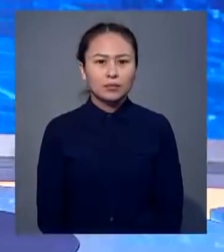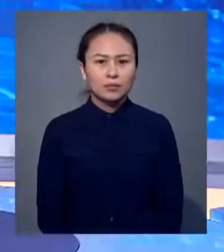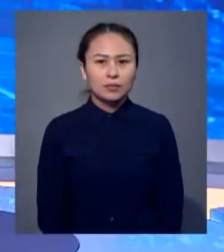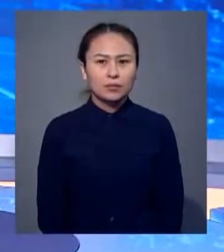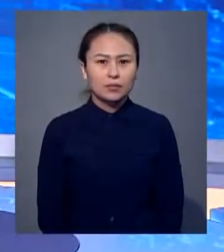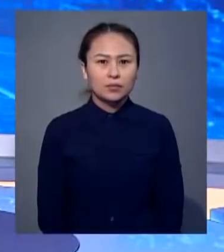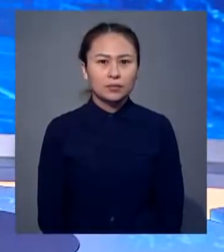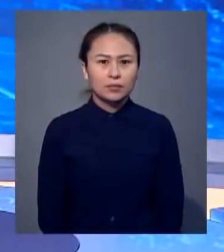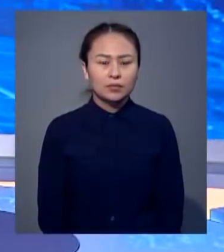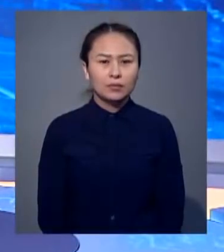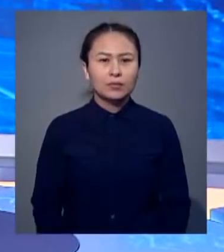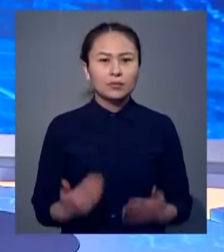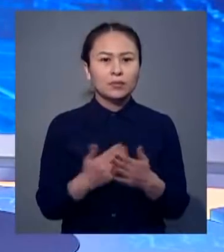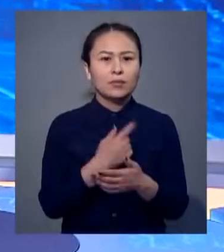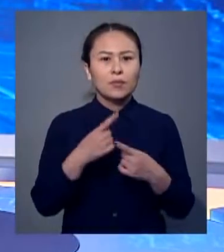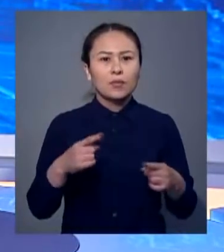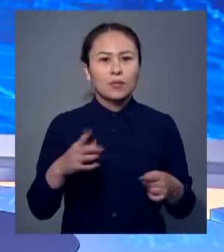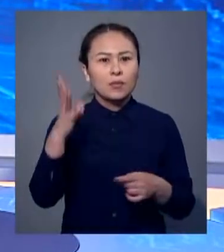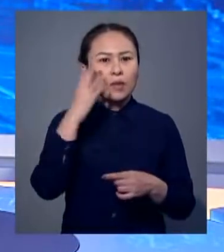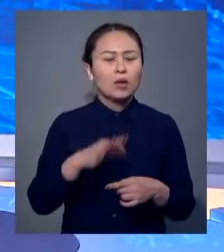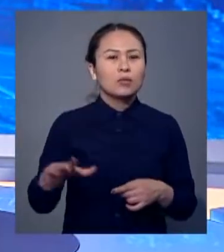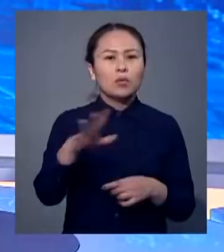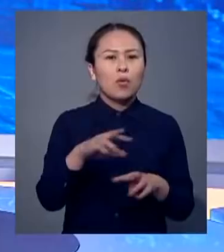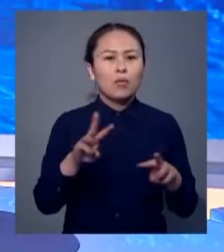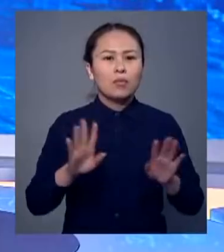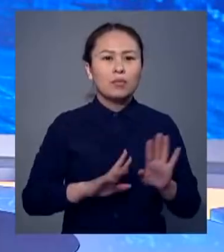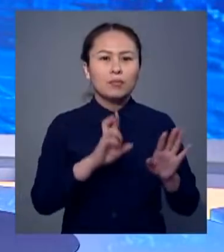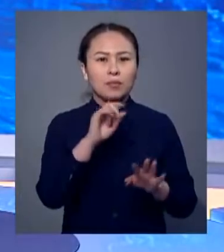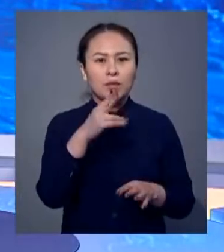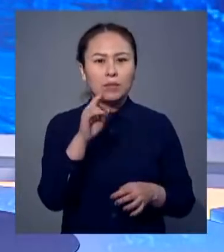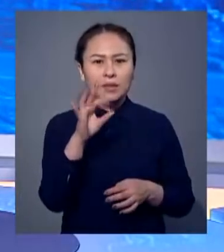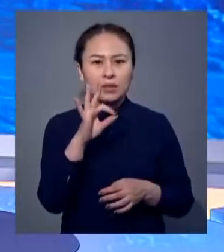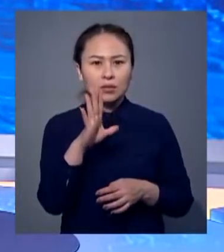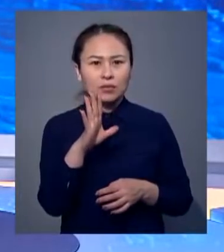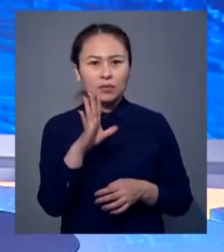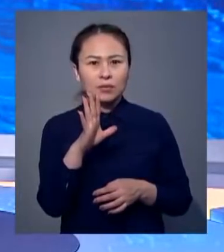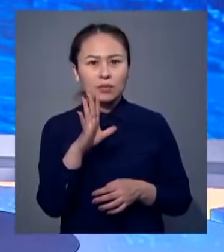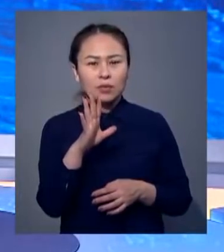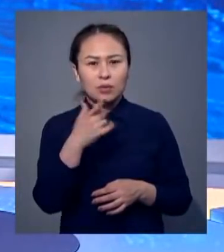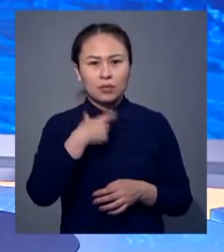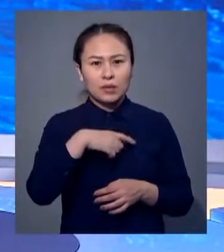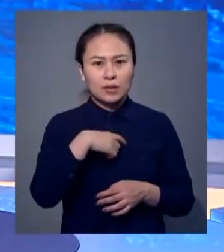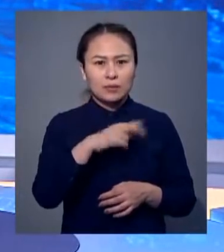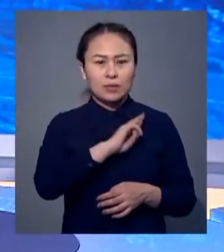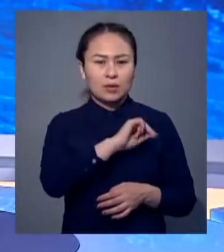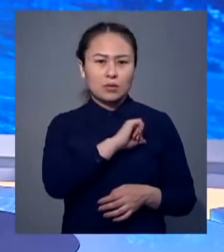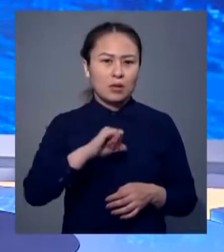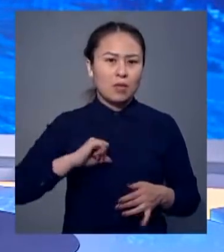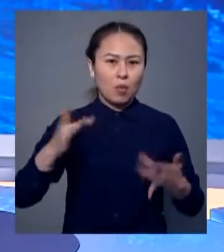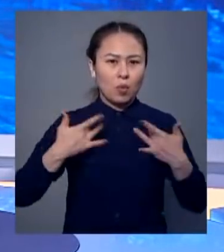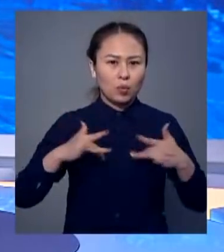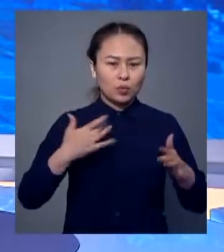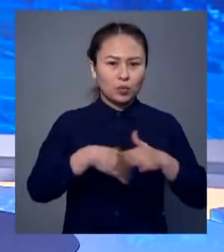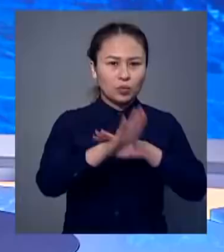Өзге де қпараттар жөнде Алматы облыс әкімнің орынбасары Бағдат Мәнізоров өз еркімен қызметінен